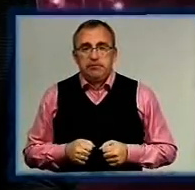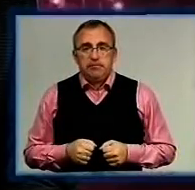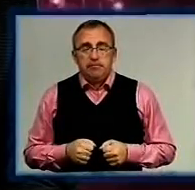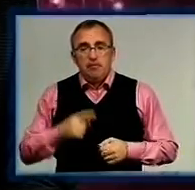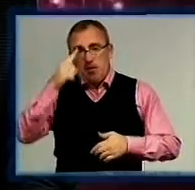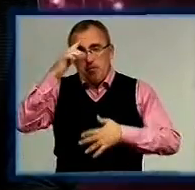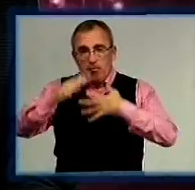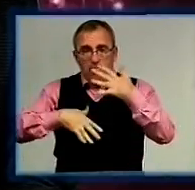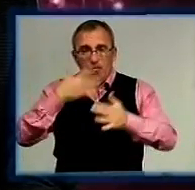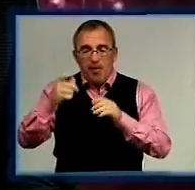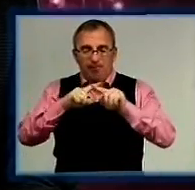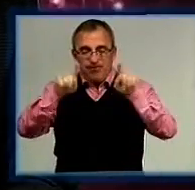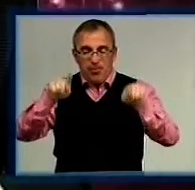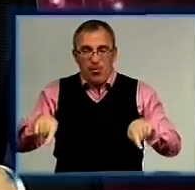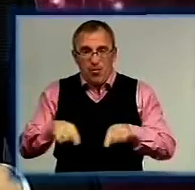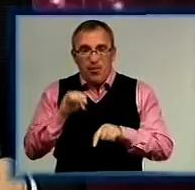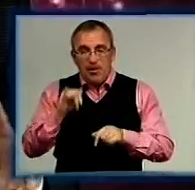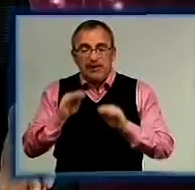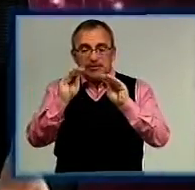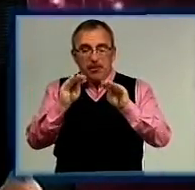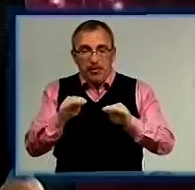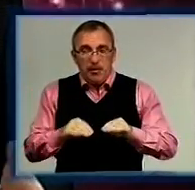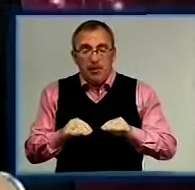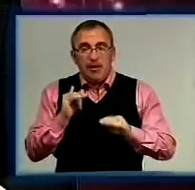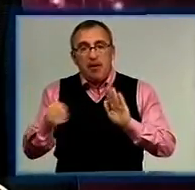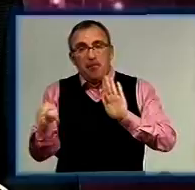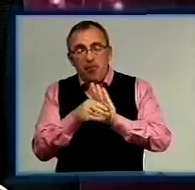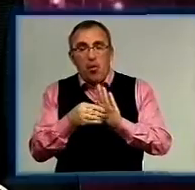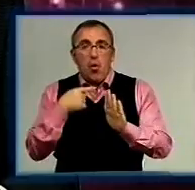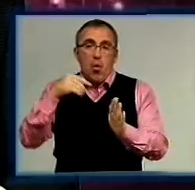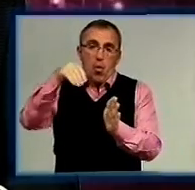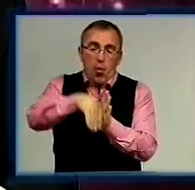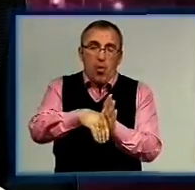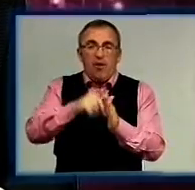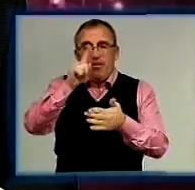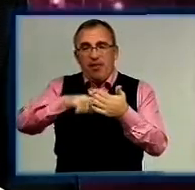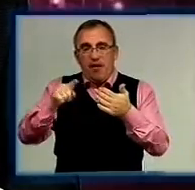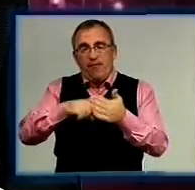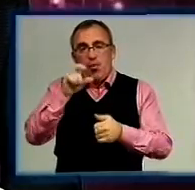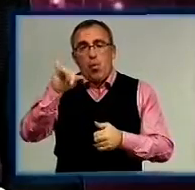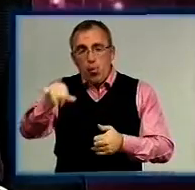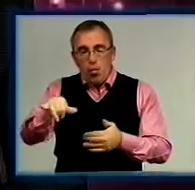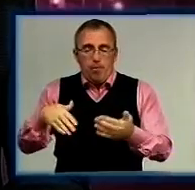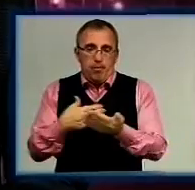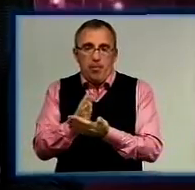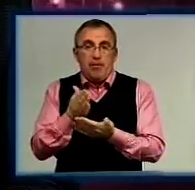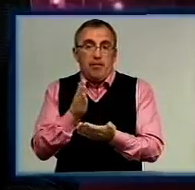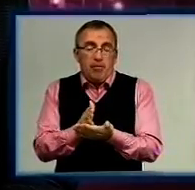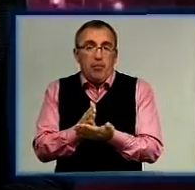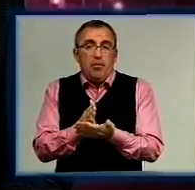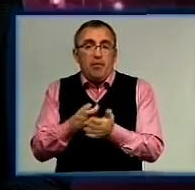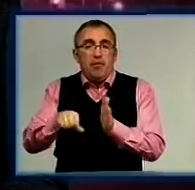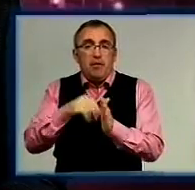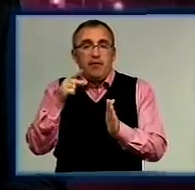Плутанина з бюлетенями та списками, а ще підкуп голосів та зневіра людей у політиків. Такими виявилися вибори